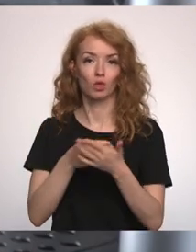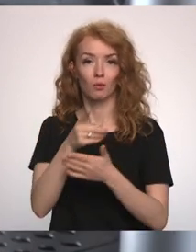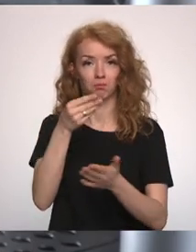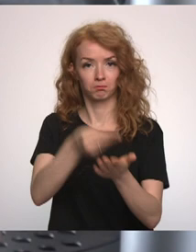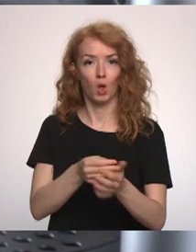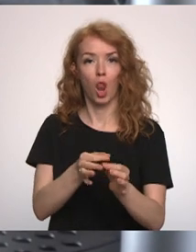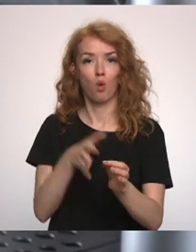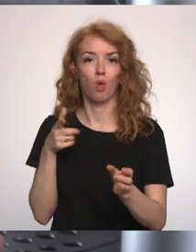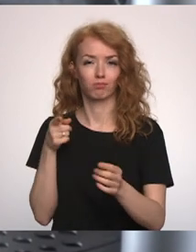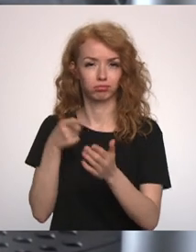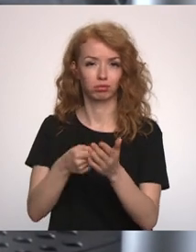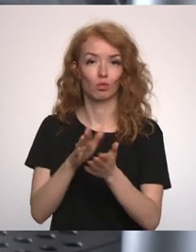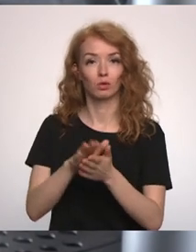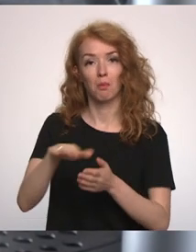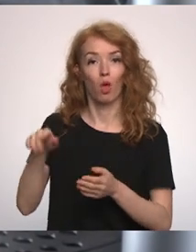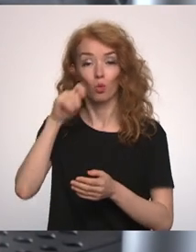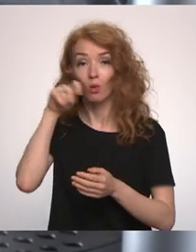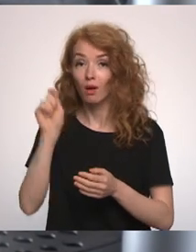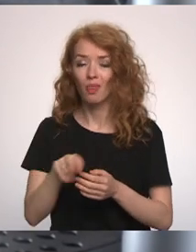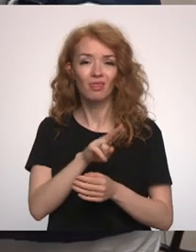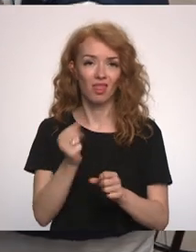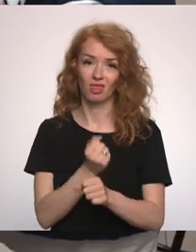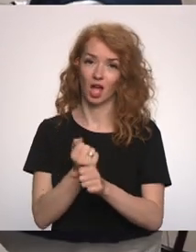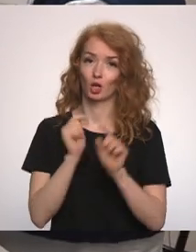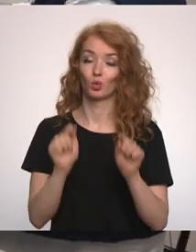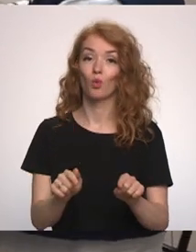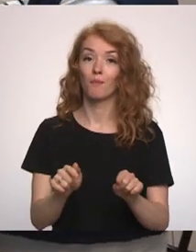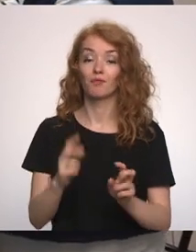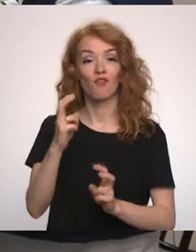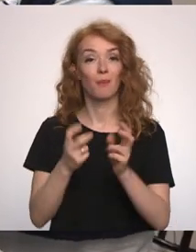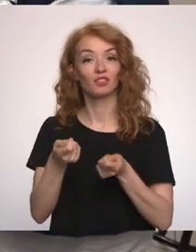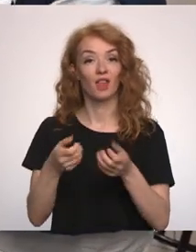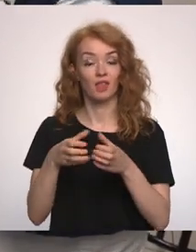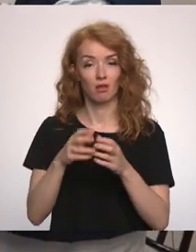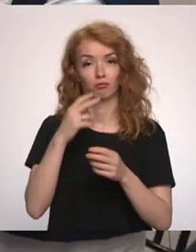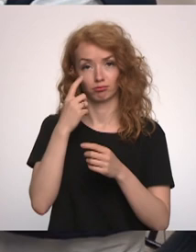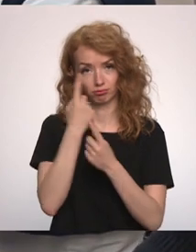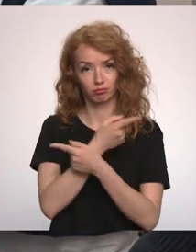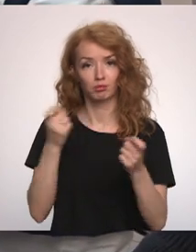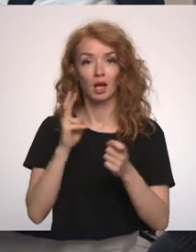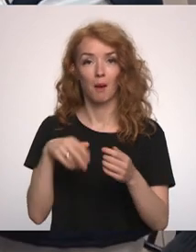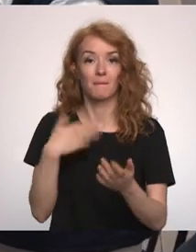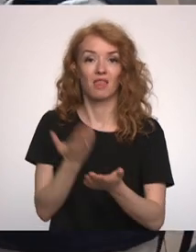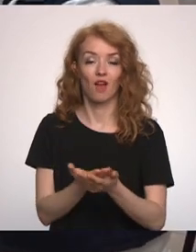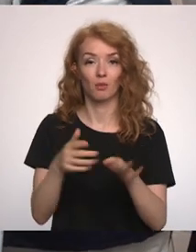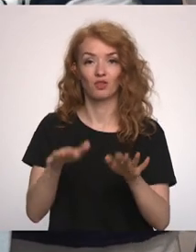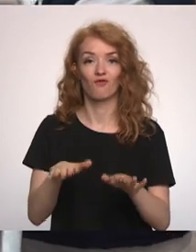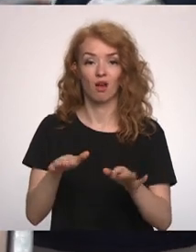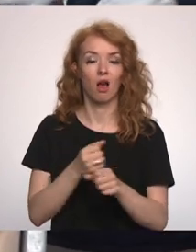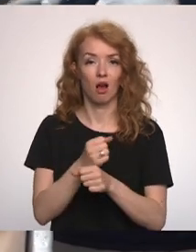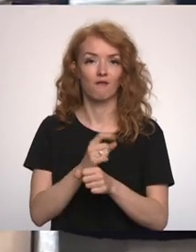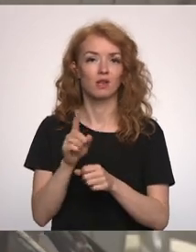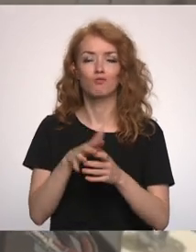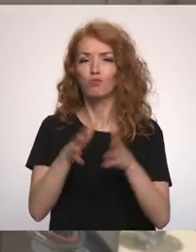izšauj uz kādu bērnu Ukrainā. Nedariet to. Fabriks vadība atzin, ka kafijas piedāvājums vietējā tirgu ir ļoti